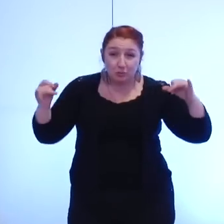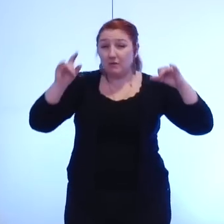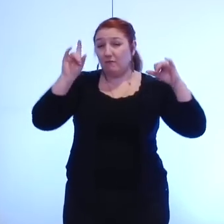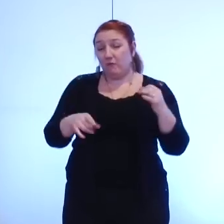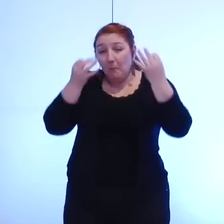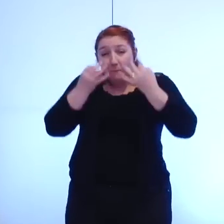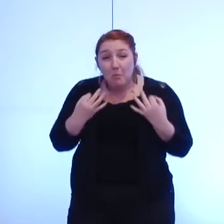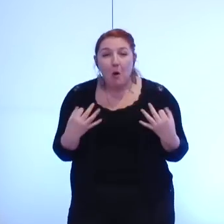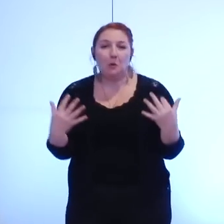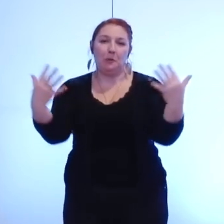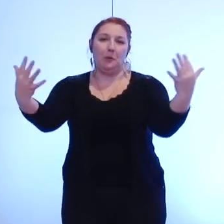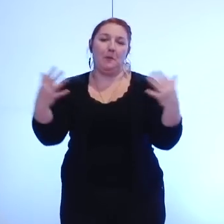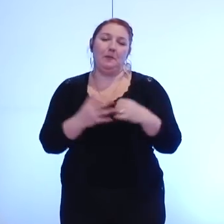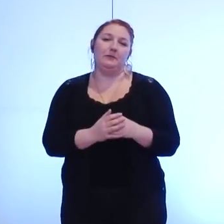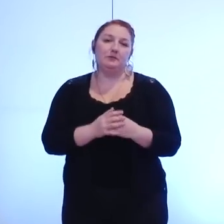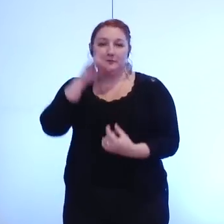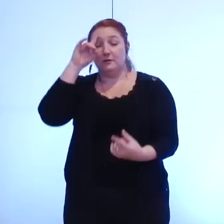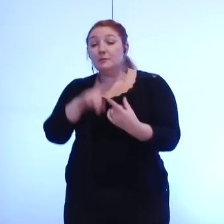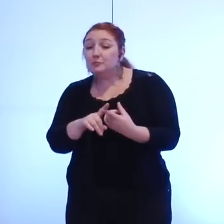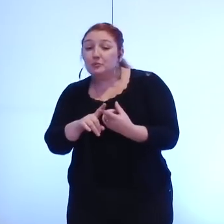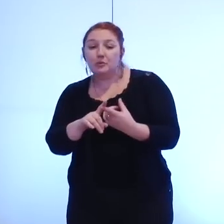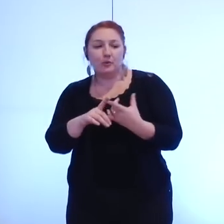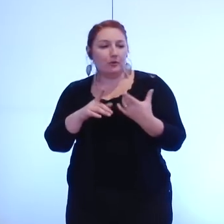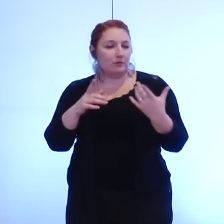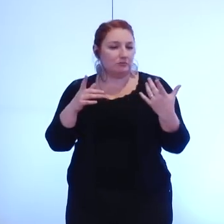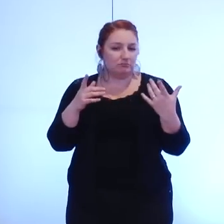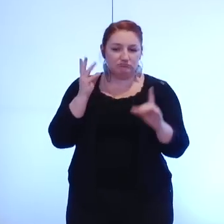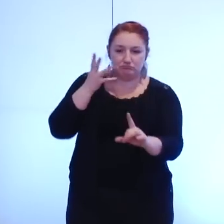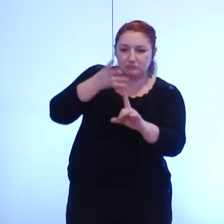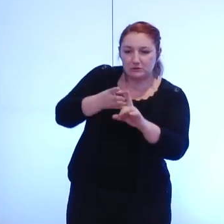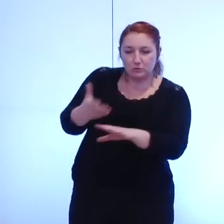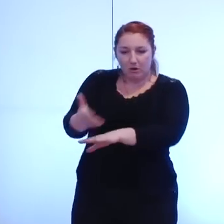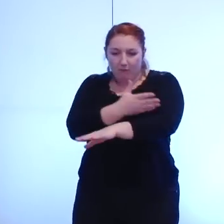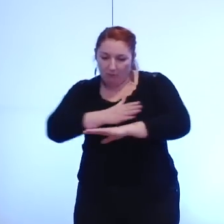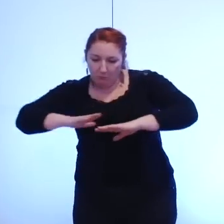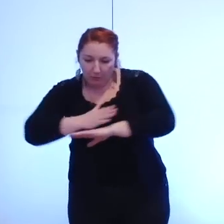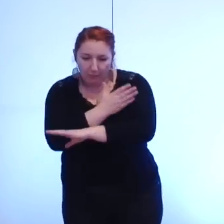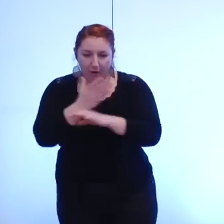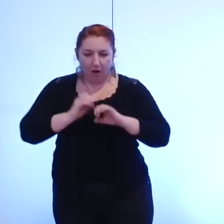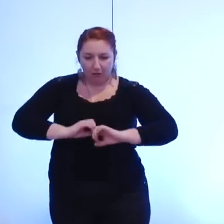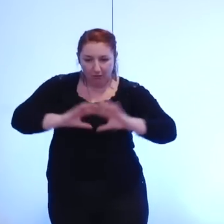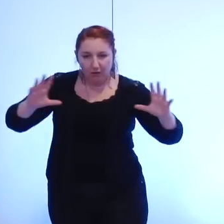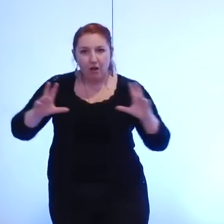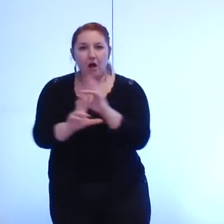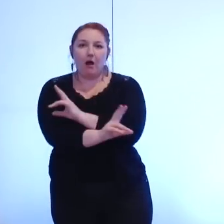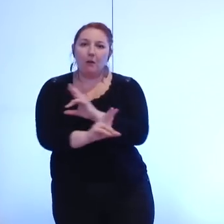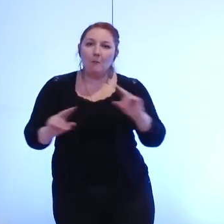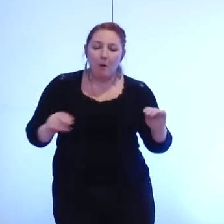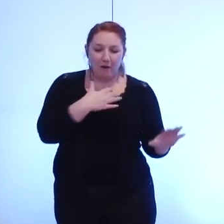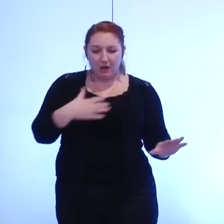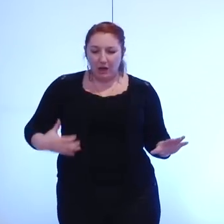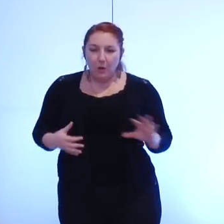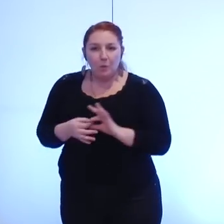particulièrement posées architecturées avec les compétences des communes permettre une simplification pour nos